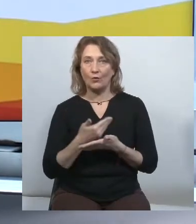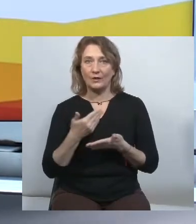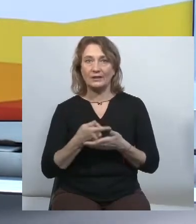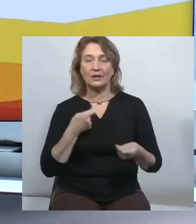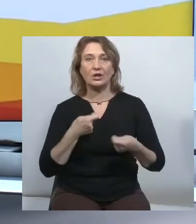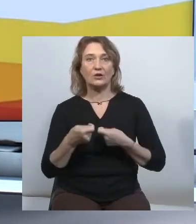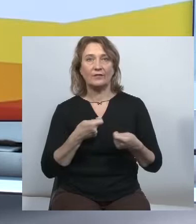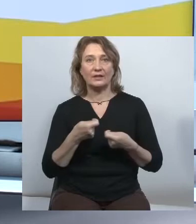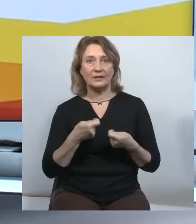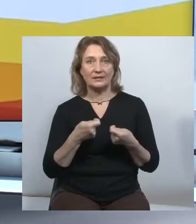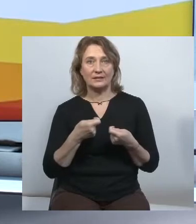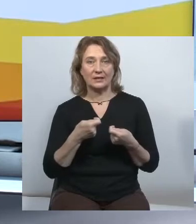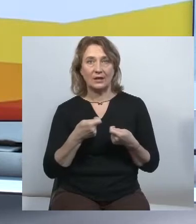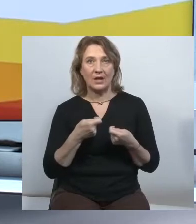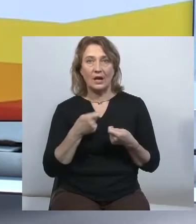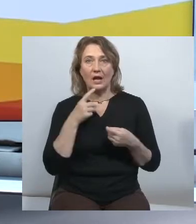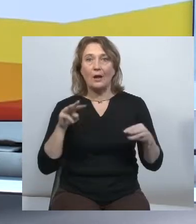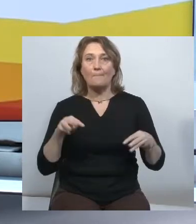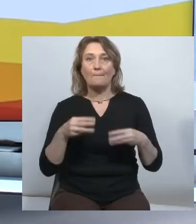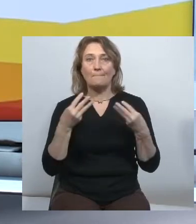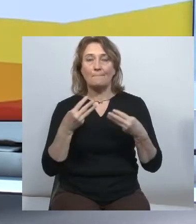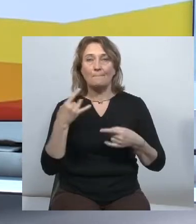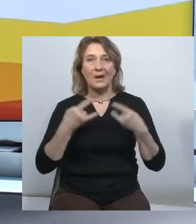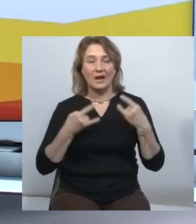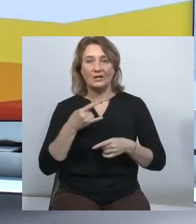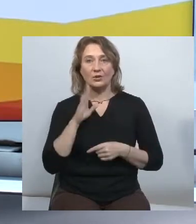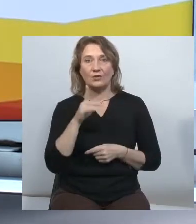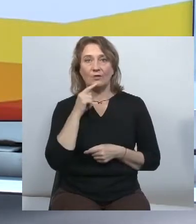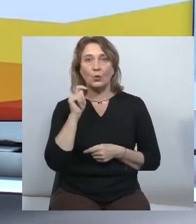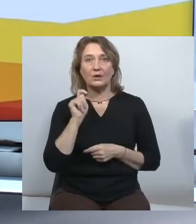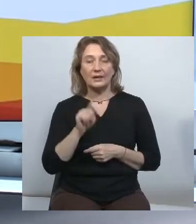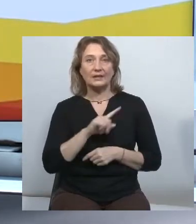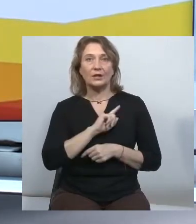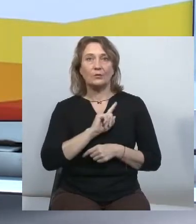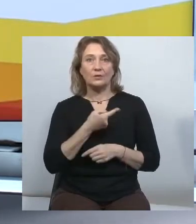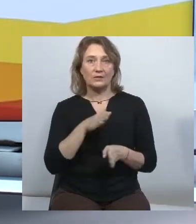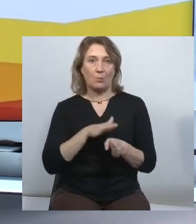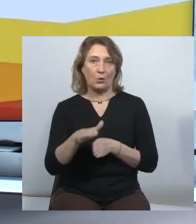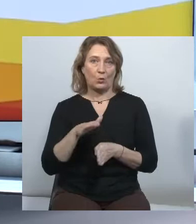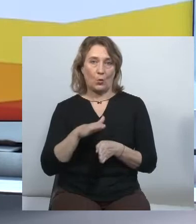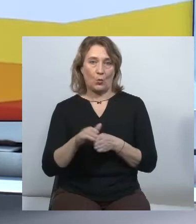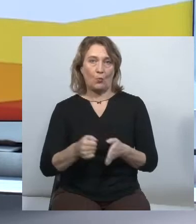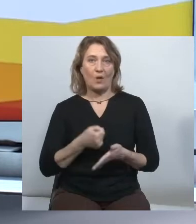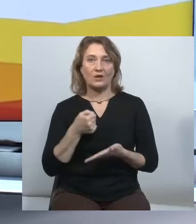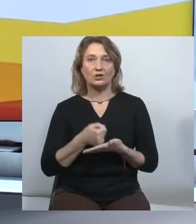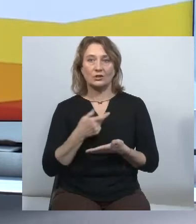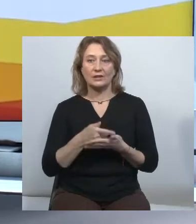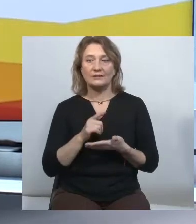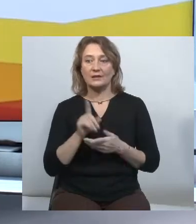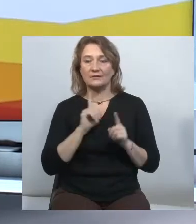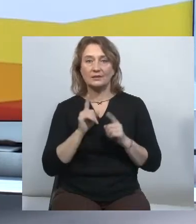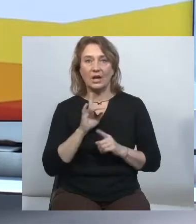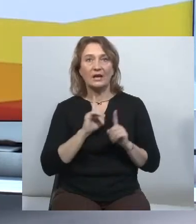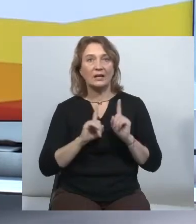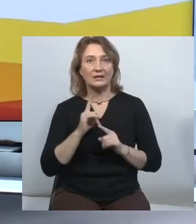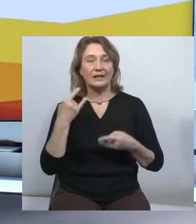регулювання аудіовізуальних медіа і в Україні, а також посилити повноваження та статус Національної Ради з питань